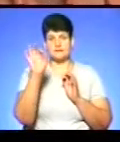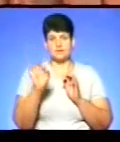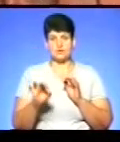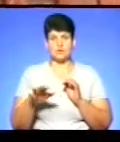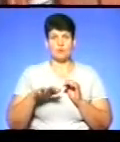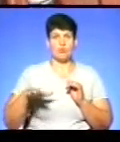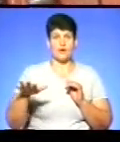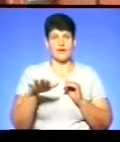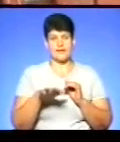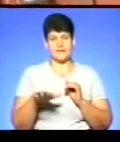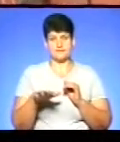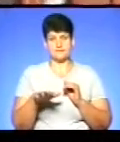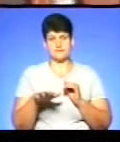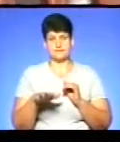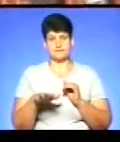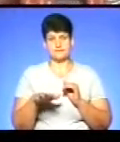критері.